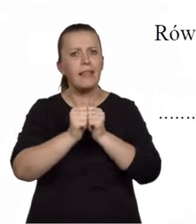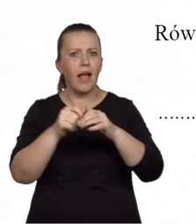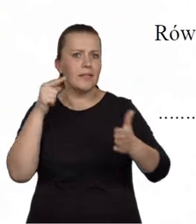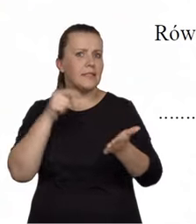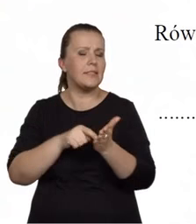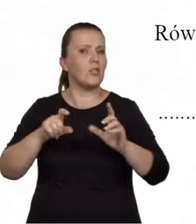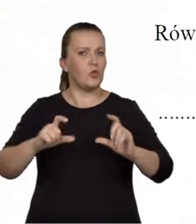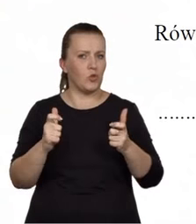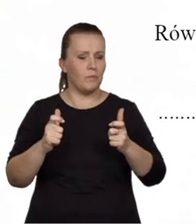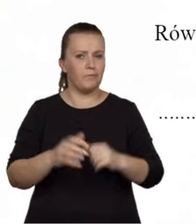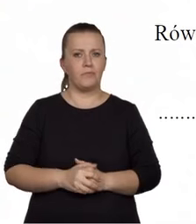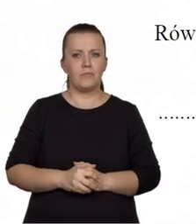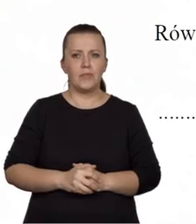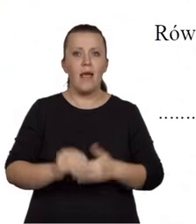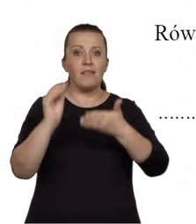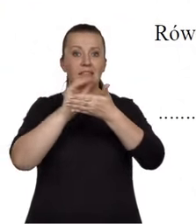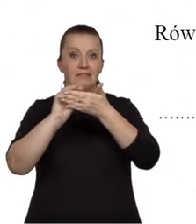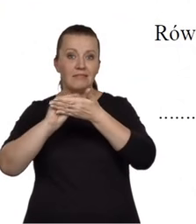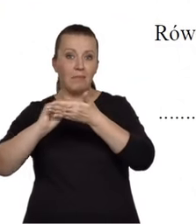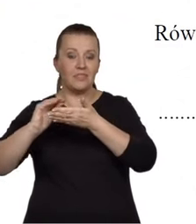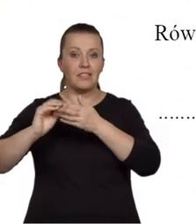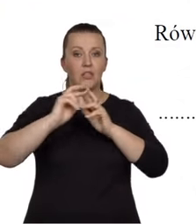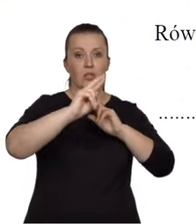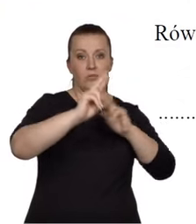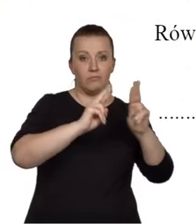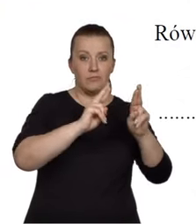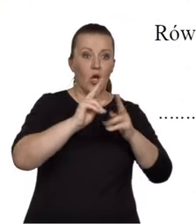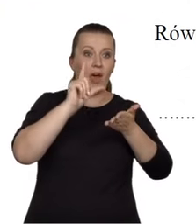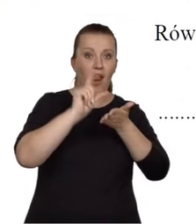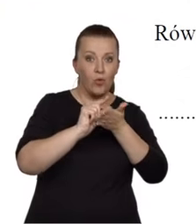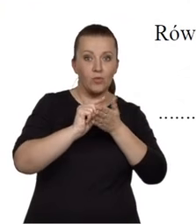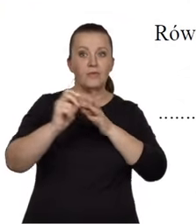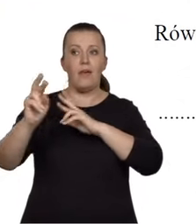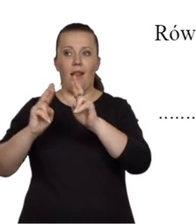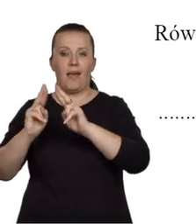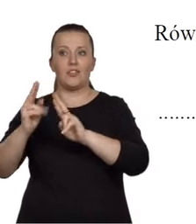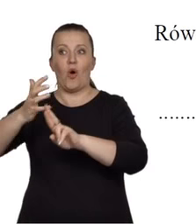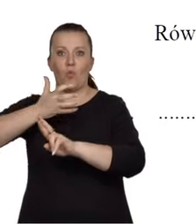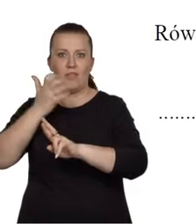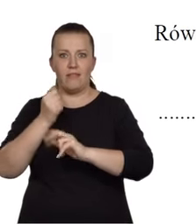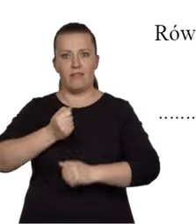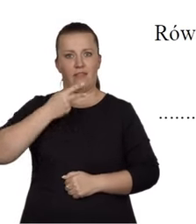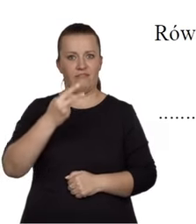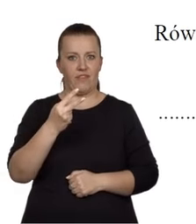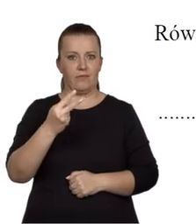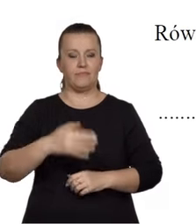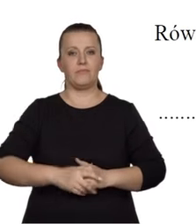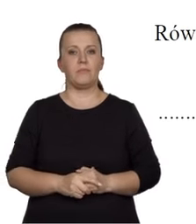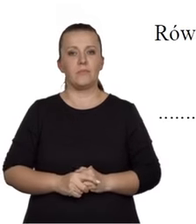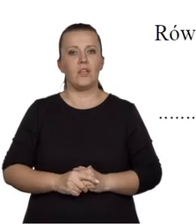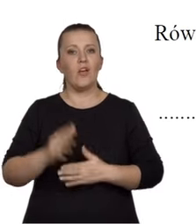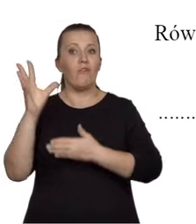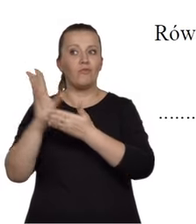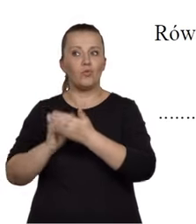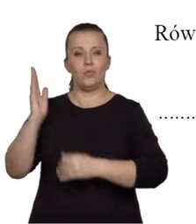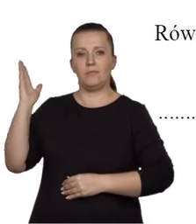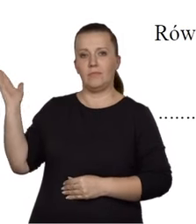napisanie w formie jonowej równań reakcji redukcji i reakcji utleniania dla równania reakcji podanej w postaci